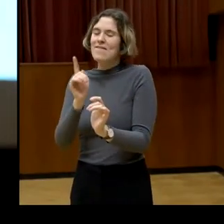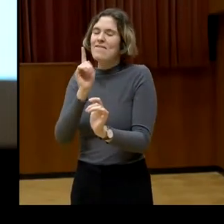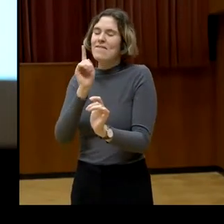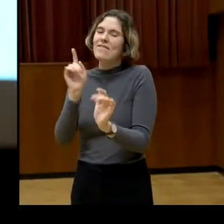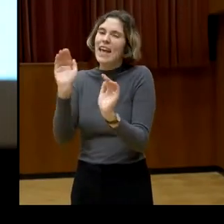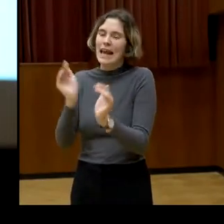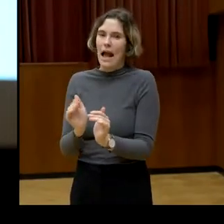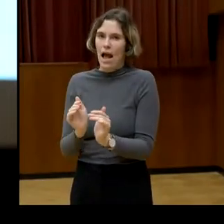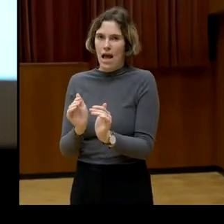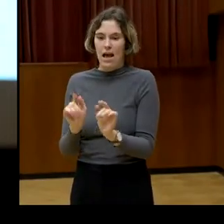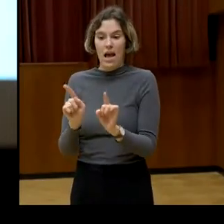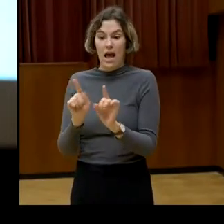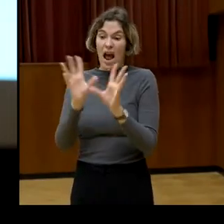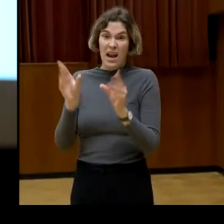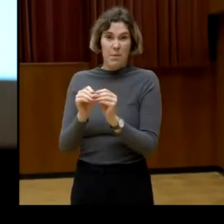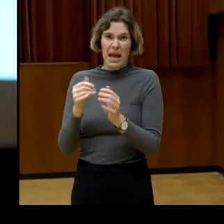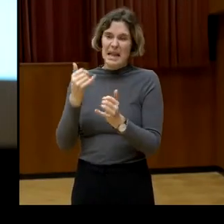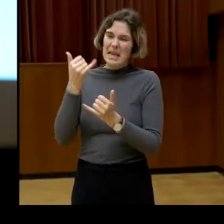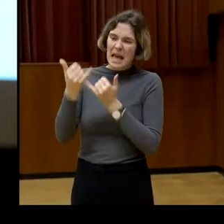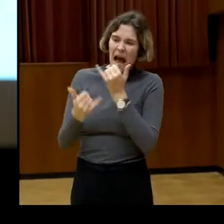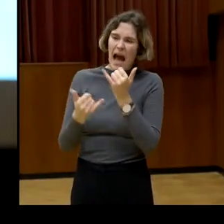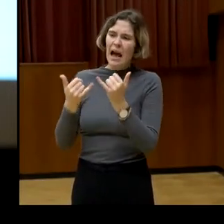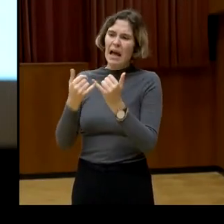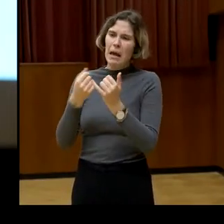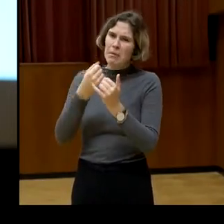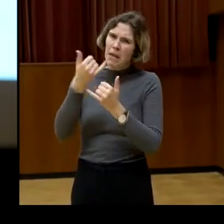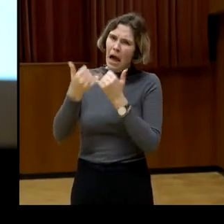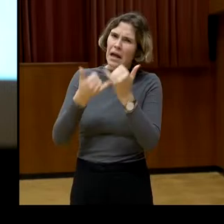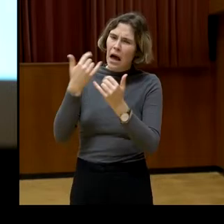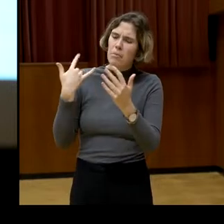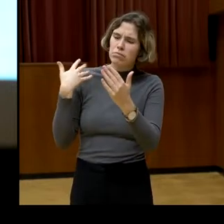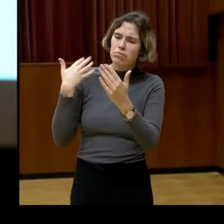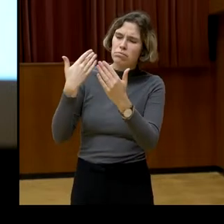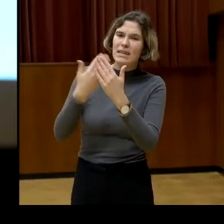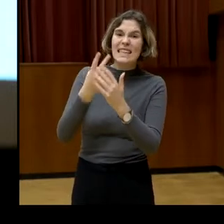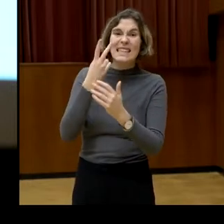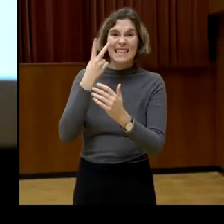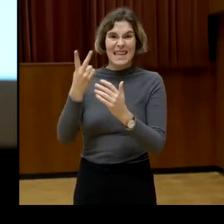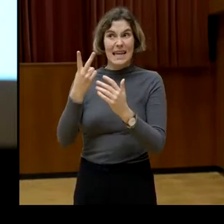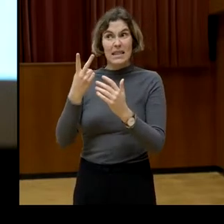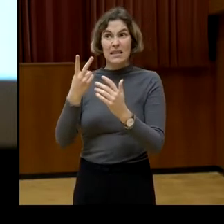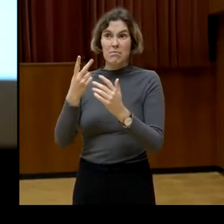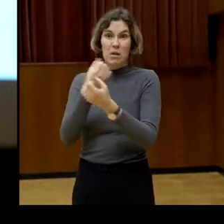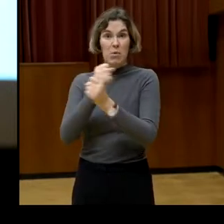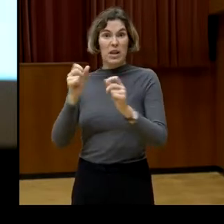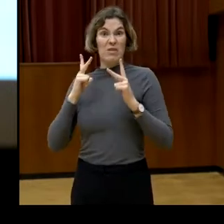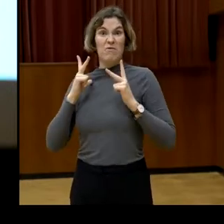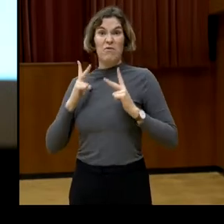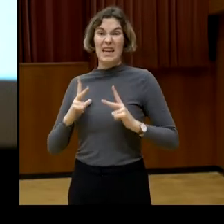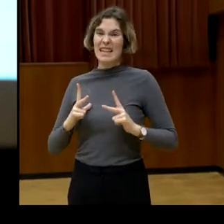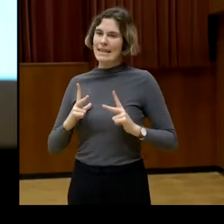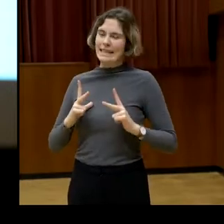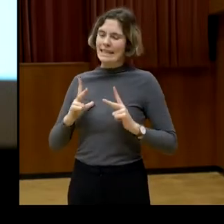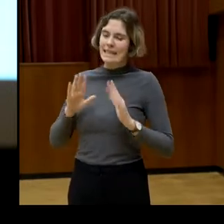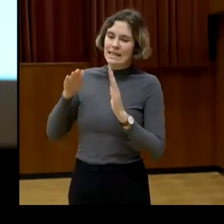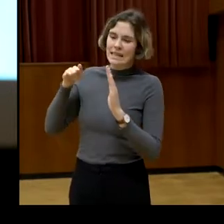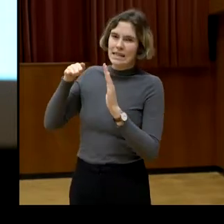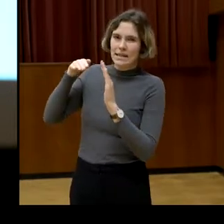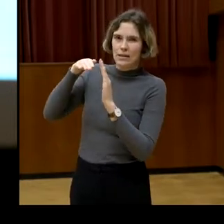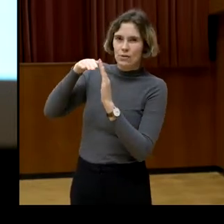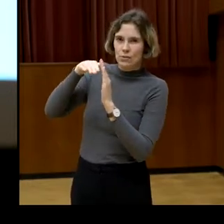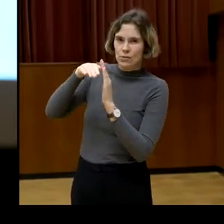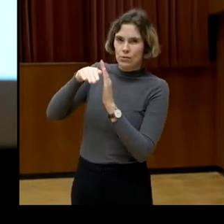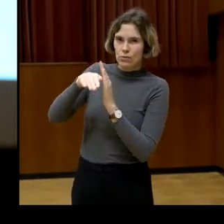Jahre hinweg sehen wir eh einen Trend der Unzufriedenheit mit der Demokratie, der sich vor allem besonders ausgeprägten,